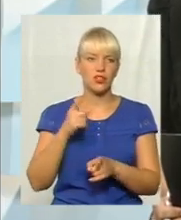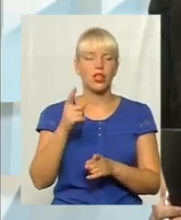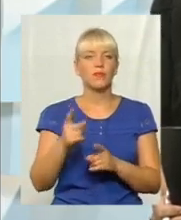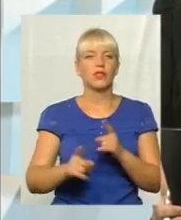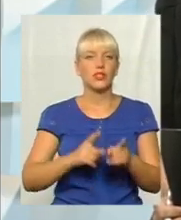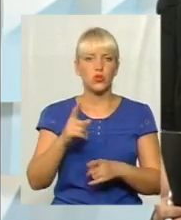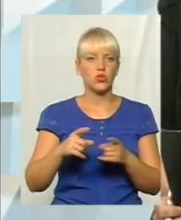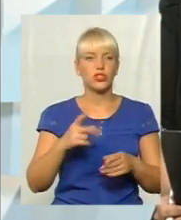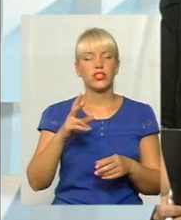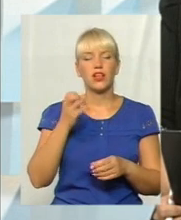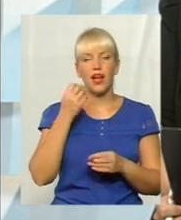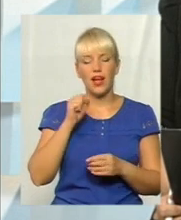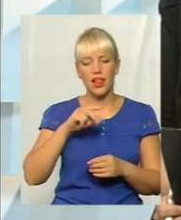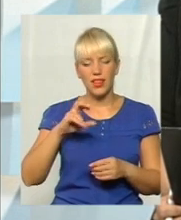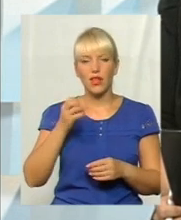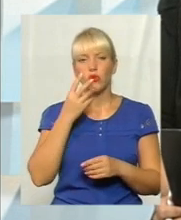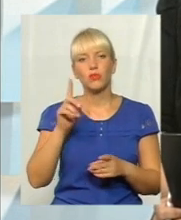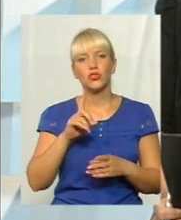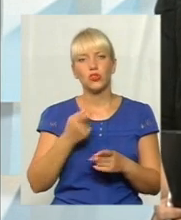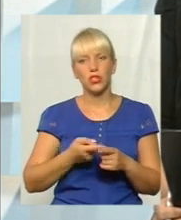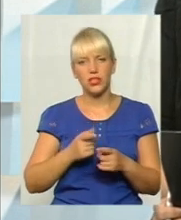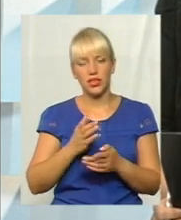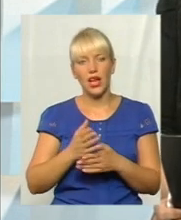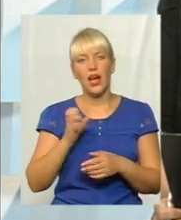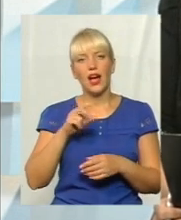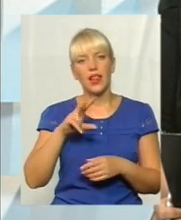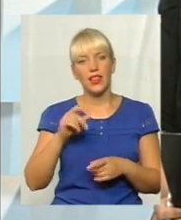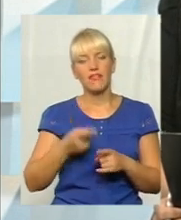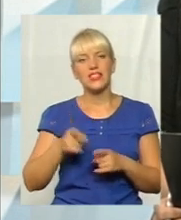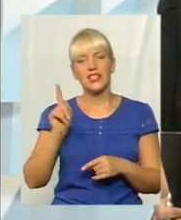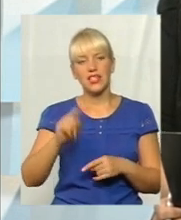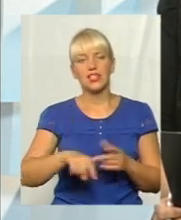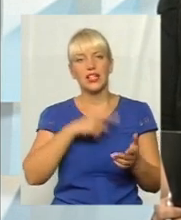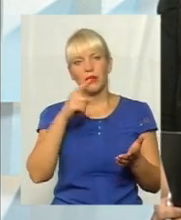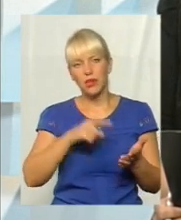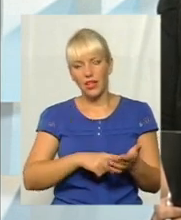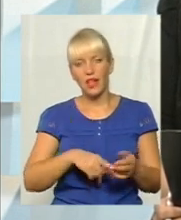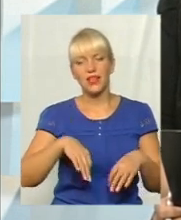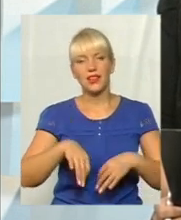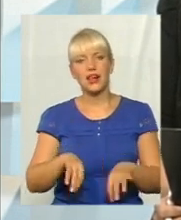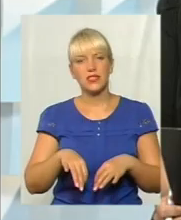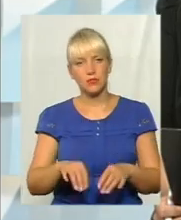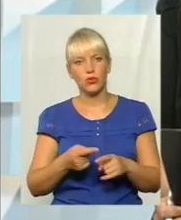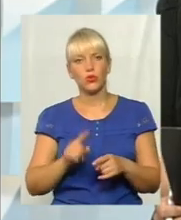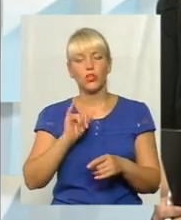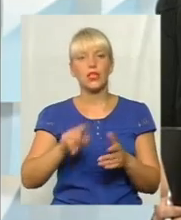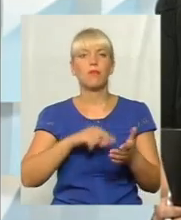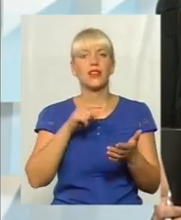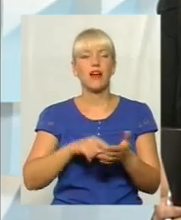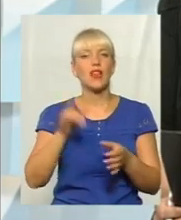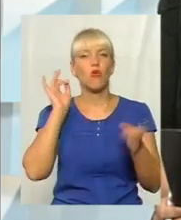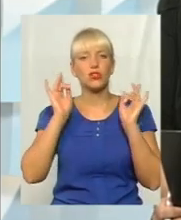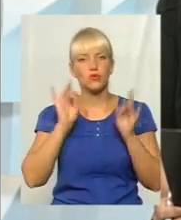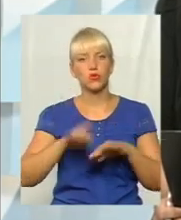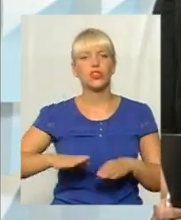добре, що вони є. Але все ж таки, питання транспорту, питання, все ж таки, озвучки